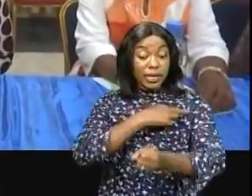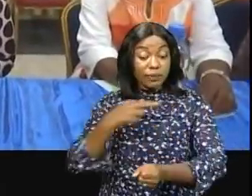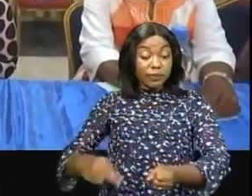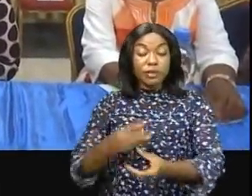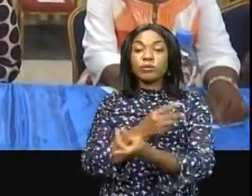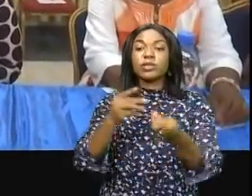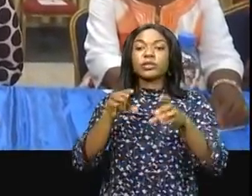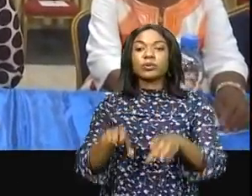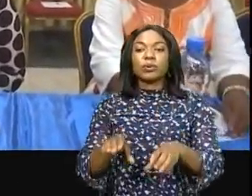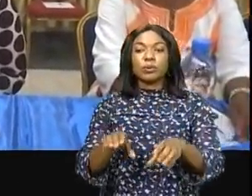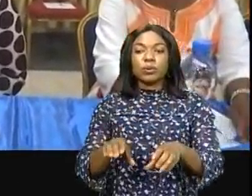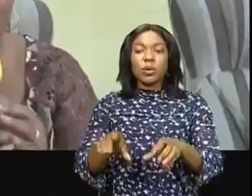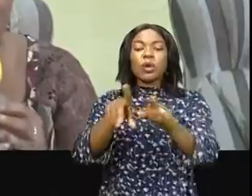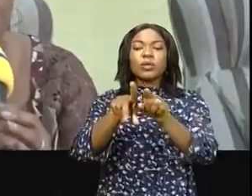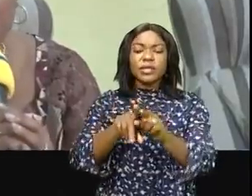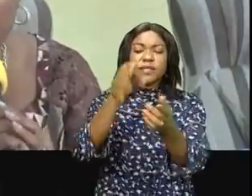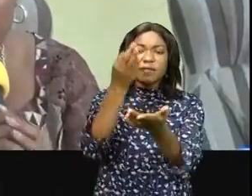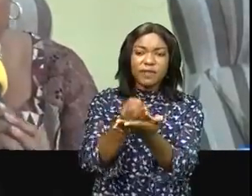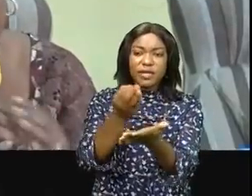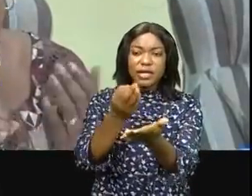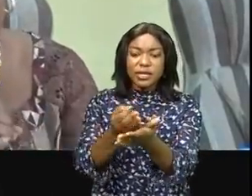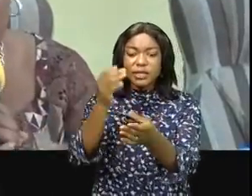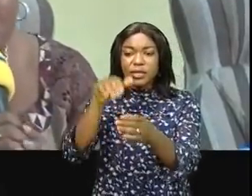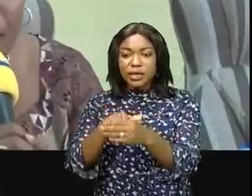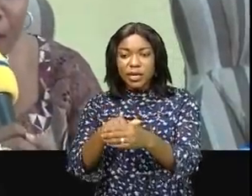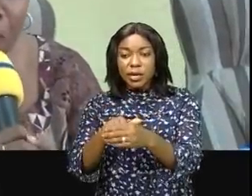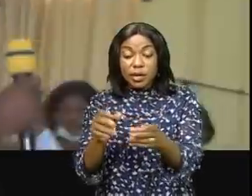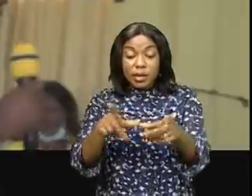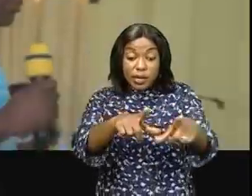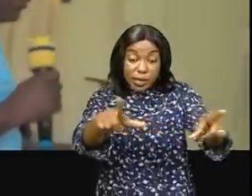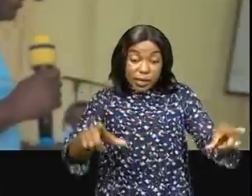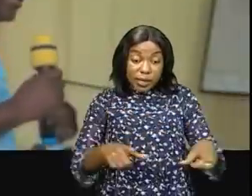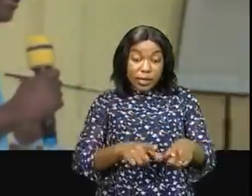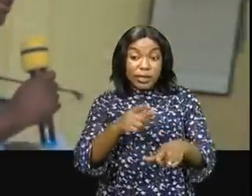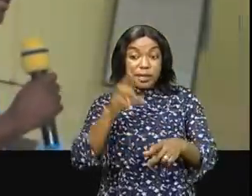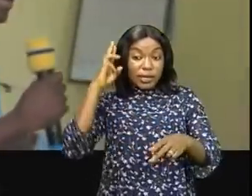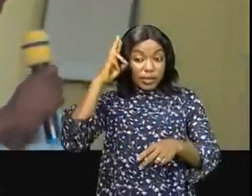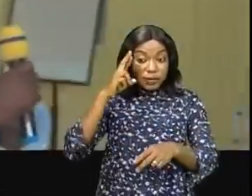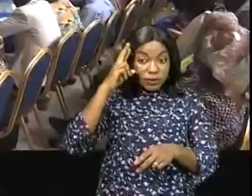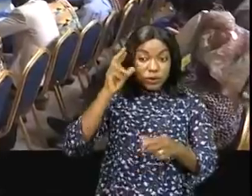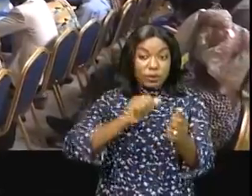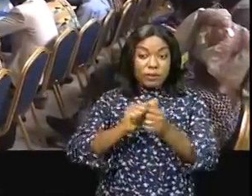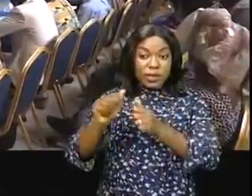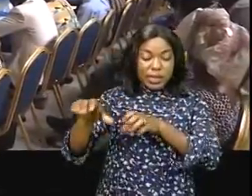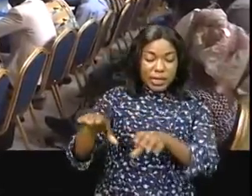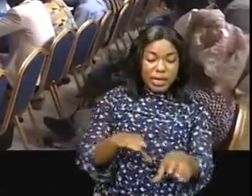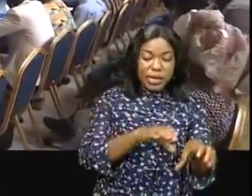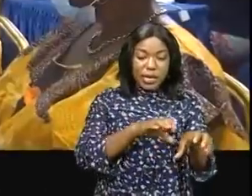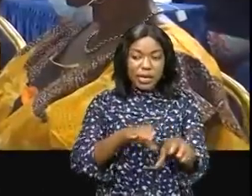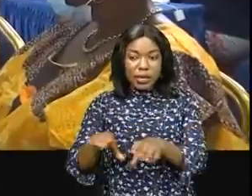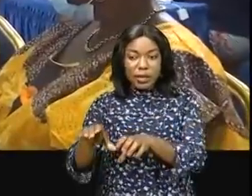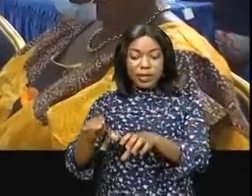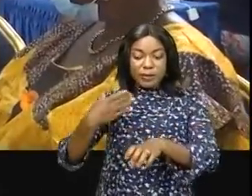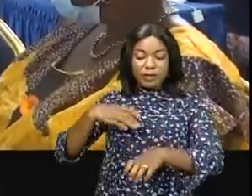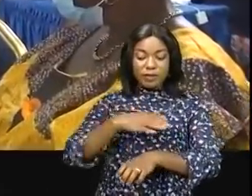avantages qu'offre l'inclusion financière à travers l'épargne. Un cadre de réflexion initié par le mouvement des initiatives des femmes